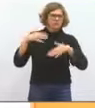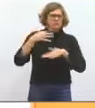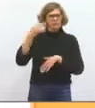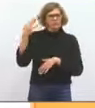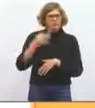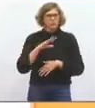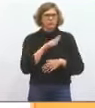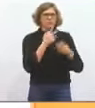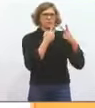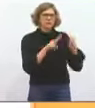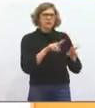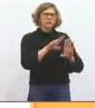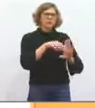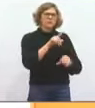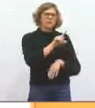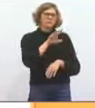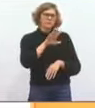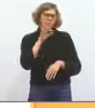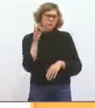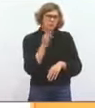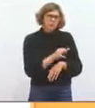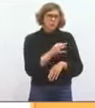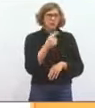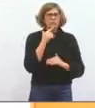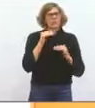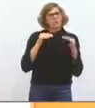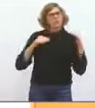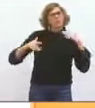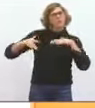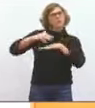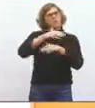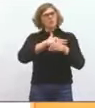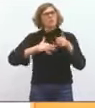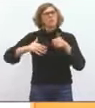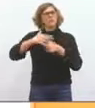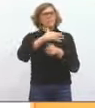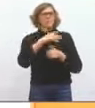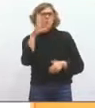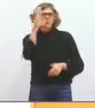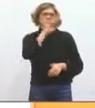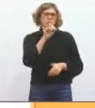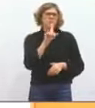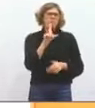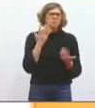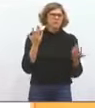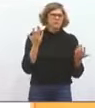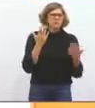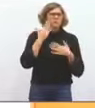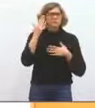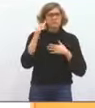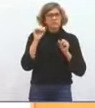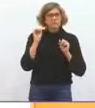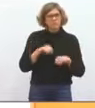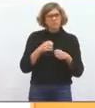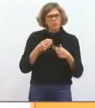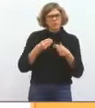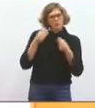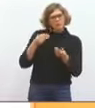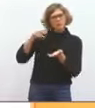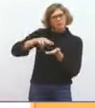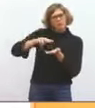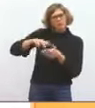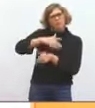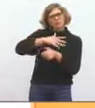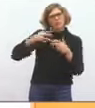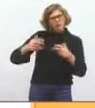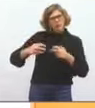25%. Donc nous sommes dans un environnement social où lorsque nous pouvons augmenter la capacité de logement social, lorsque un